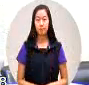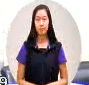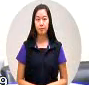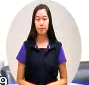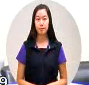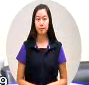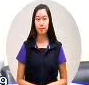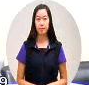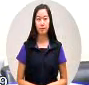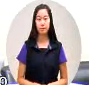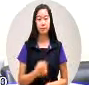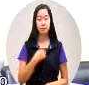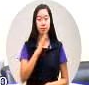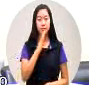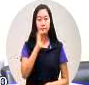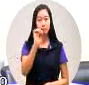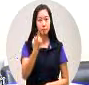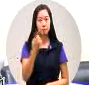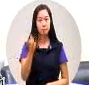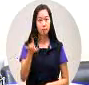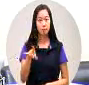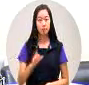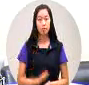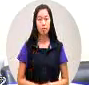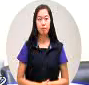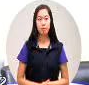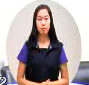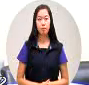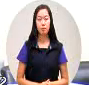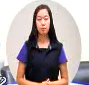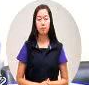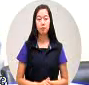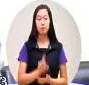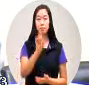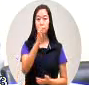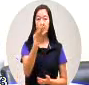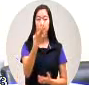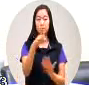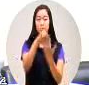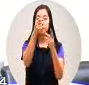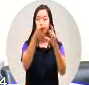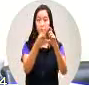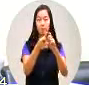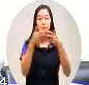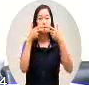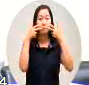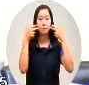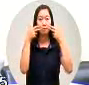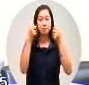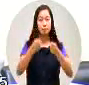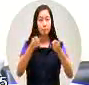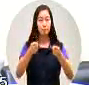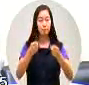那么我是来自于第十四选区的原罪名议员